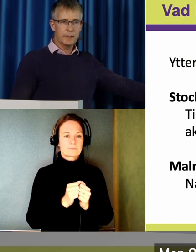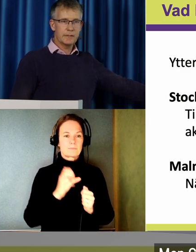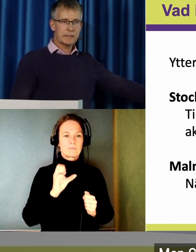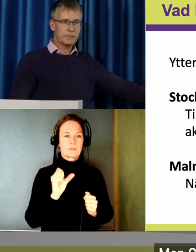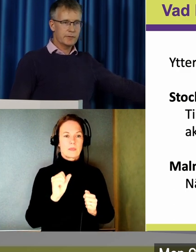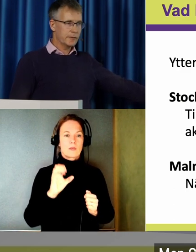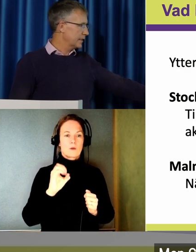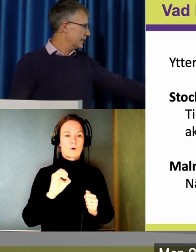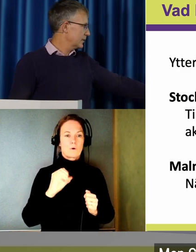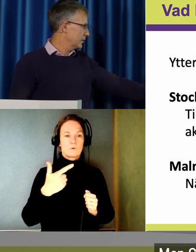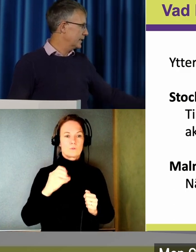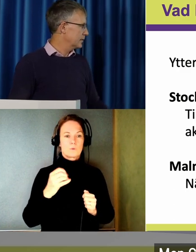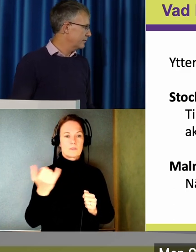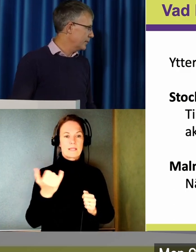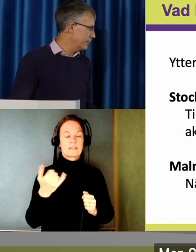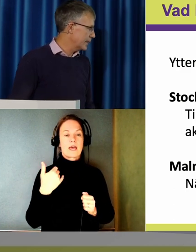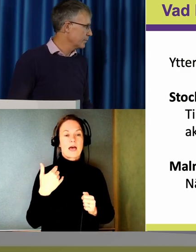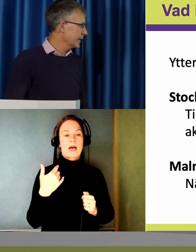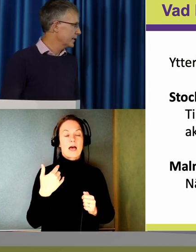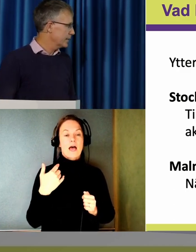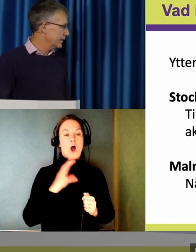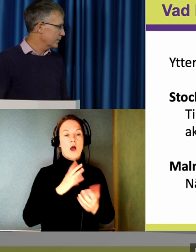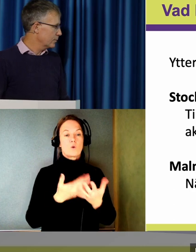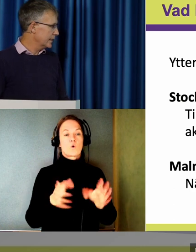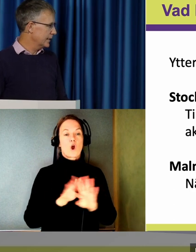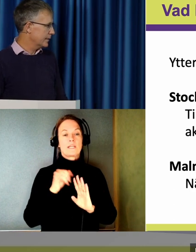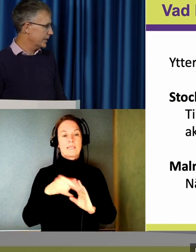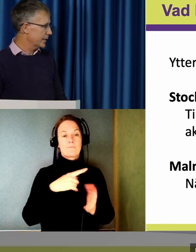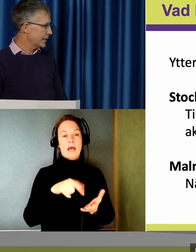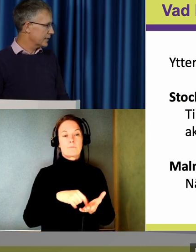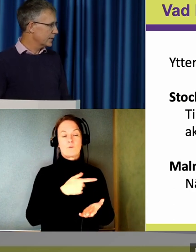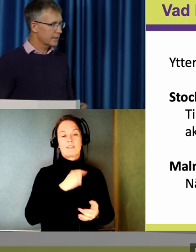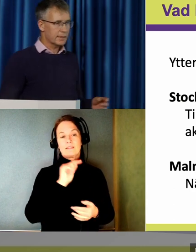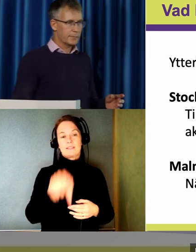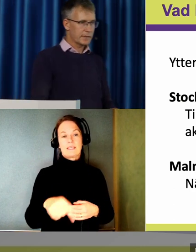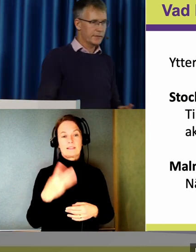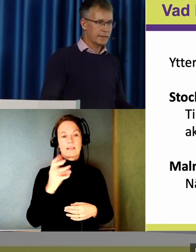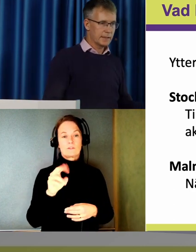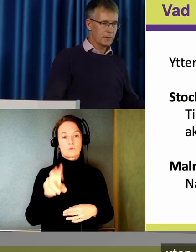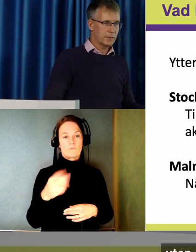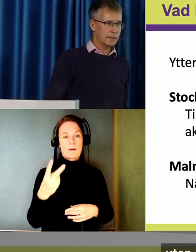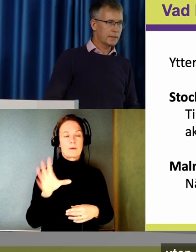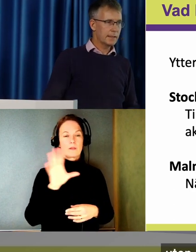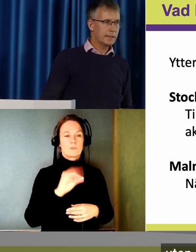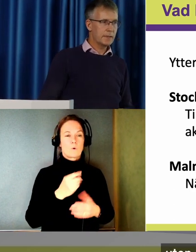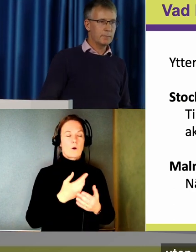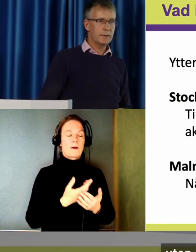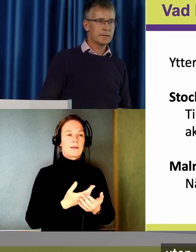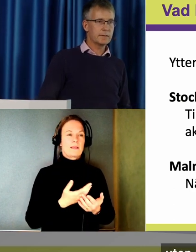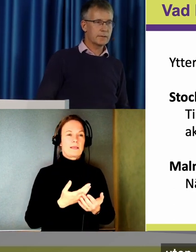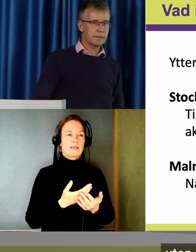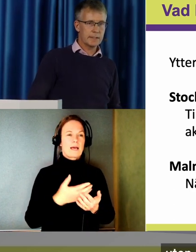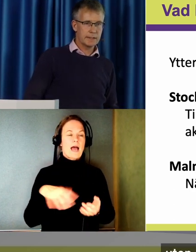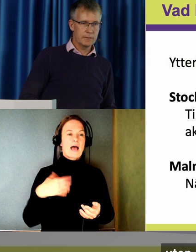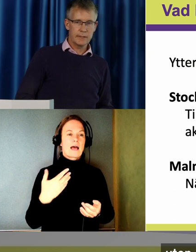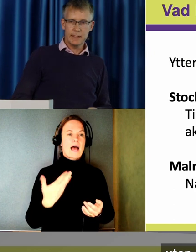Malmö. Och där ska vi vara 30 november. Och då blir det lite mer generellt. Och inte så här specifik sektor. Utan alla i Malmö